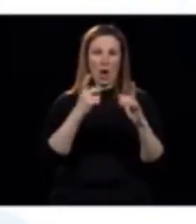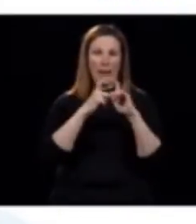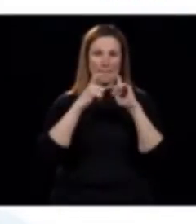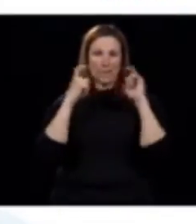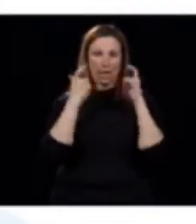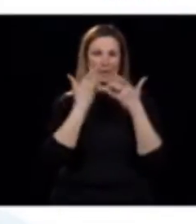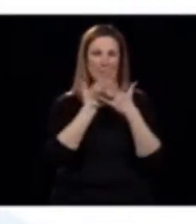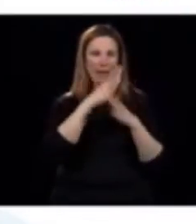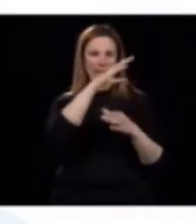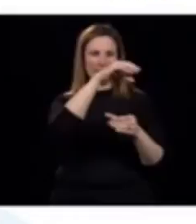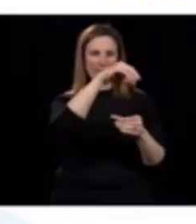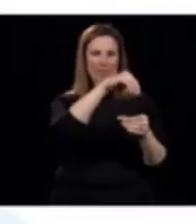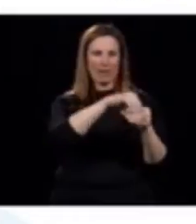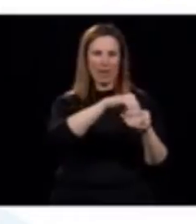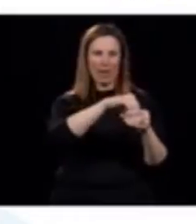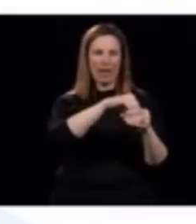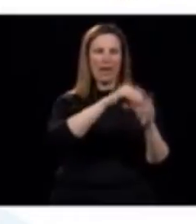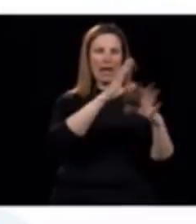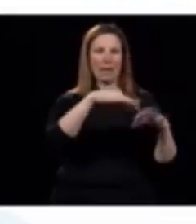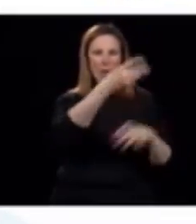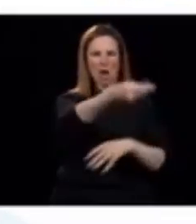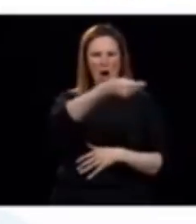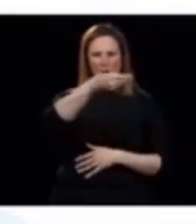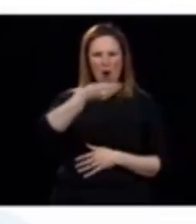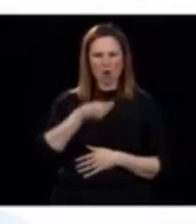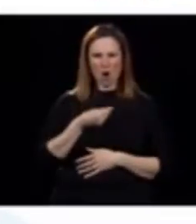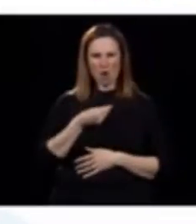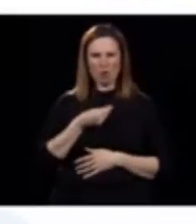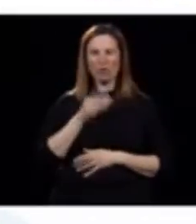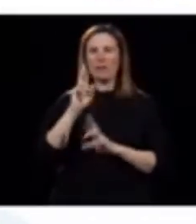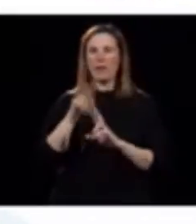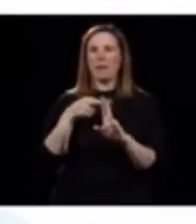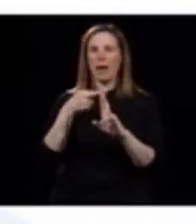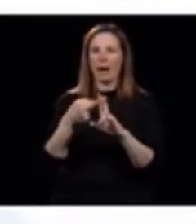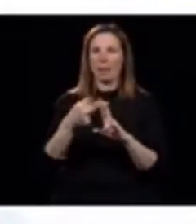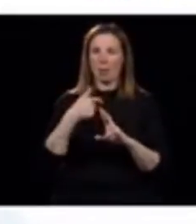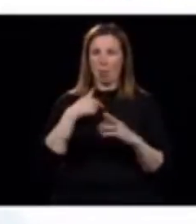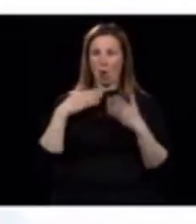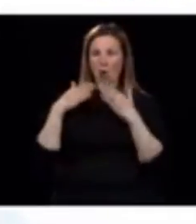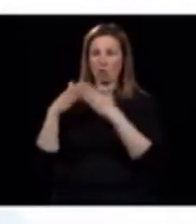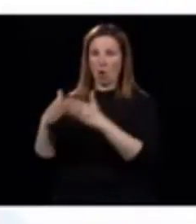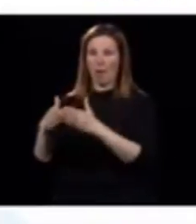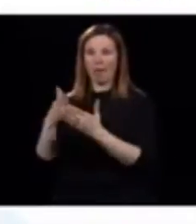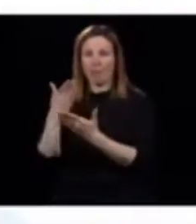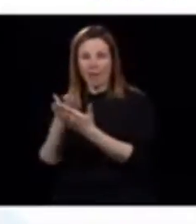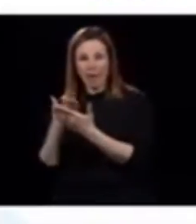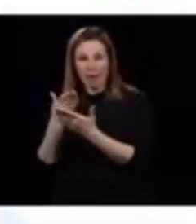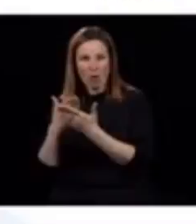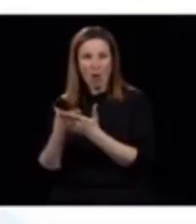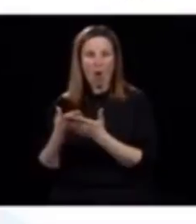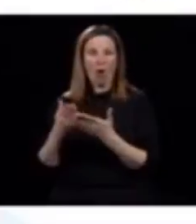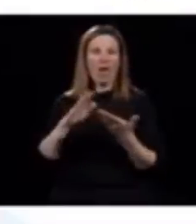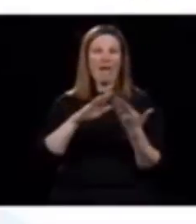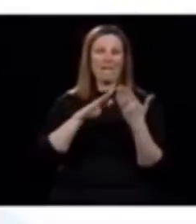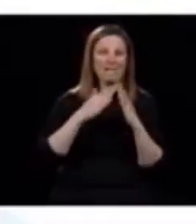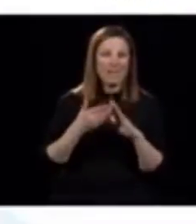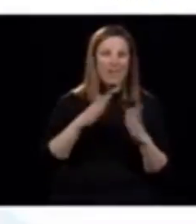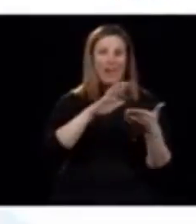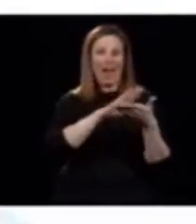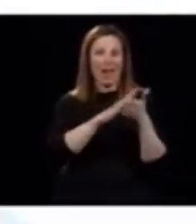'elles ont dans leur possession? On a demandé à tout le monde, les villes, les écoles, les entreprises,